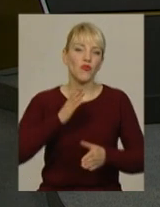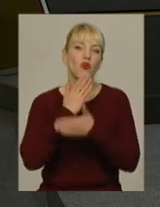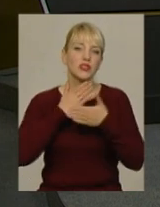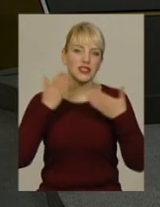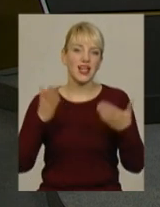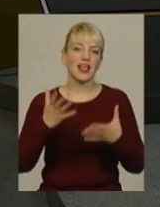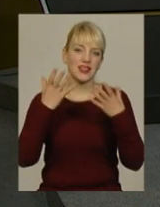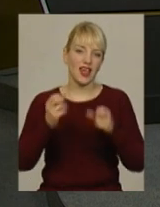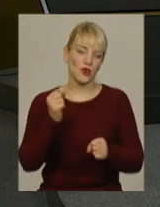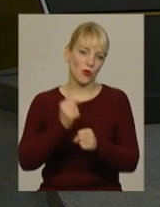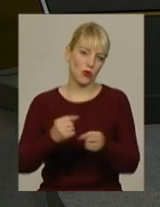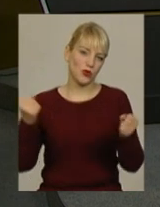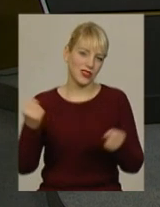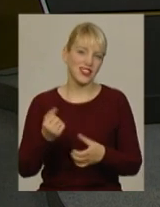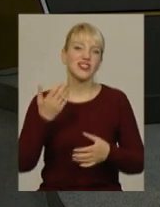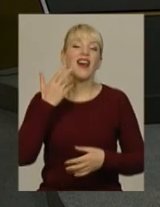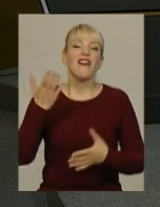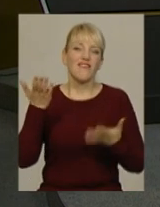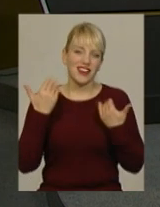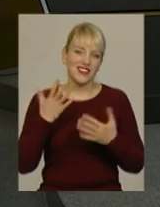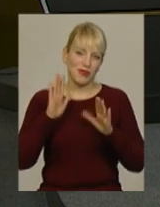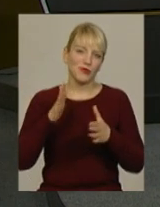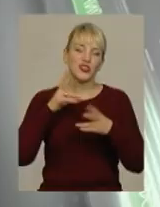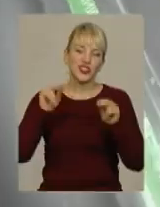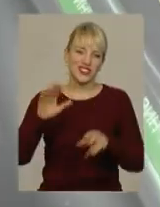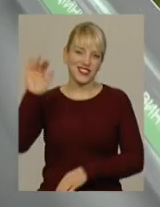день робочого тижня. Нехай вихідні сповняться позитивом.